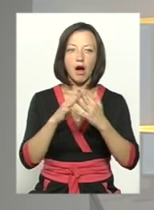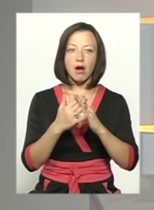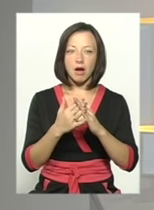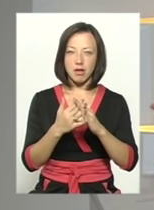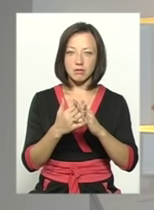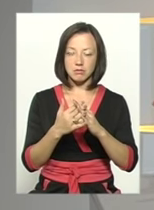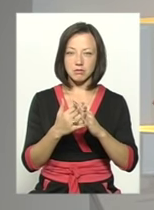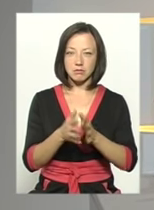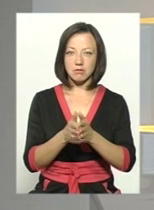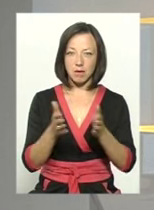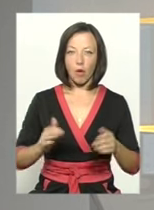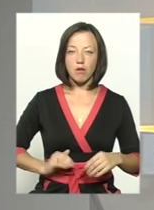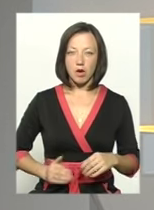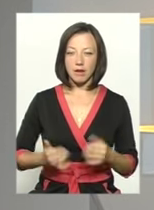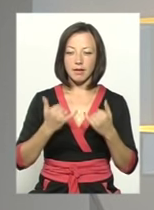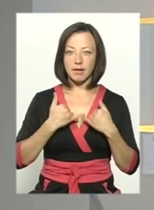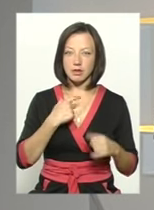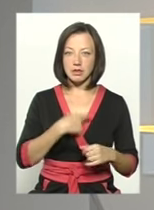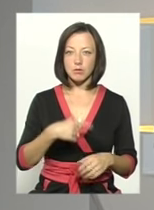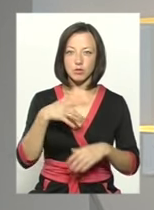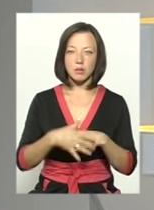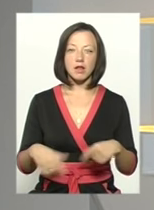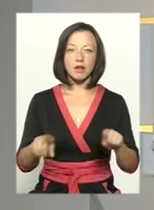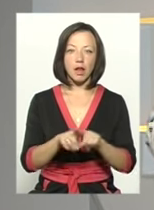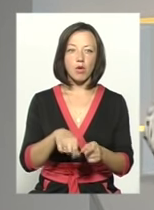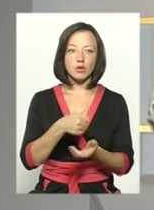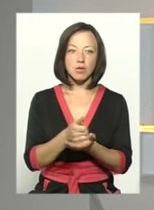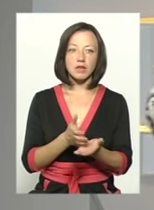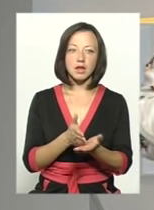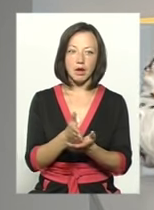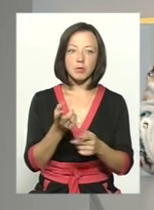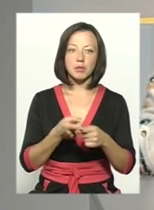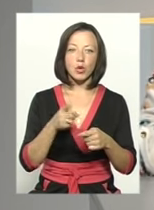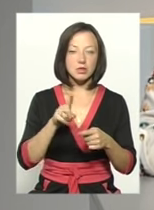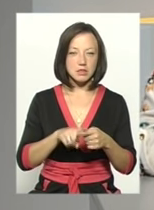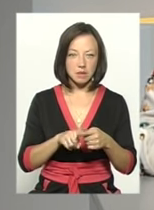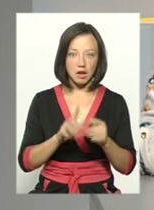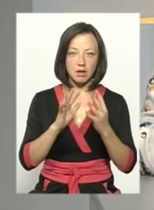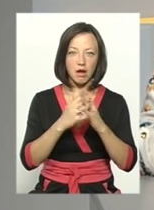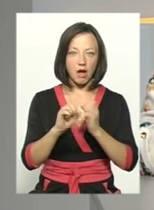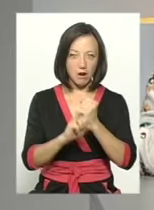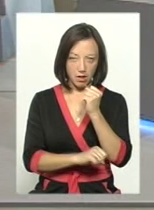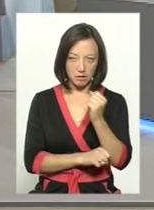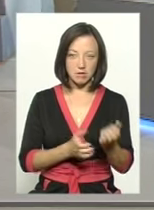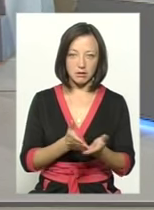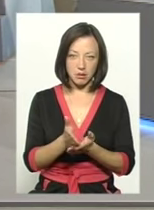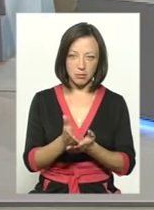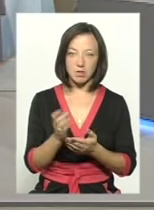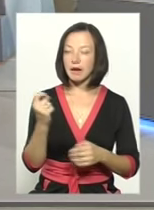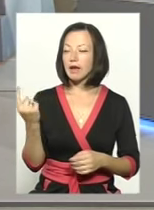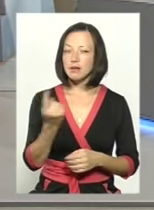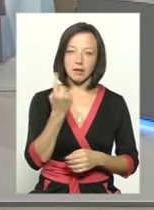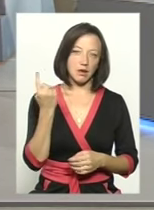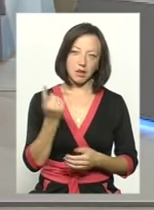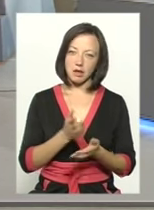корпораціям. Тому що я для себе зрозуміла так, що основний напрямок – це якраз на аграрний напрямок. На сьогодні це єдиний